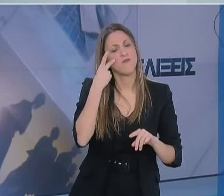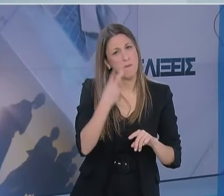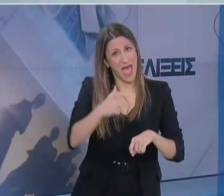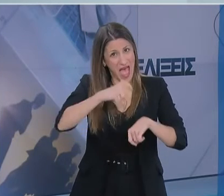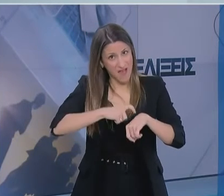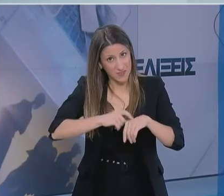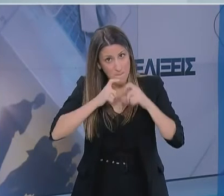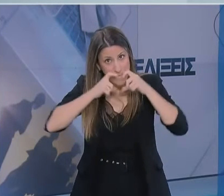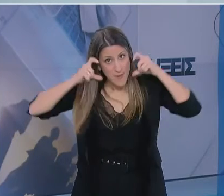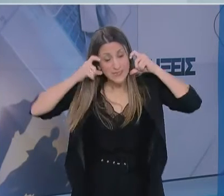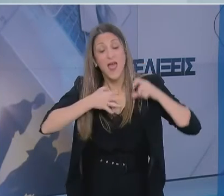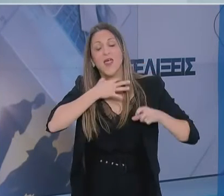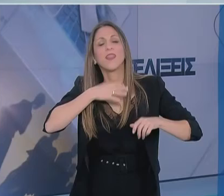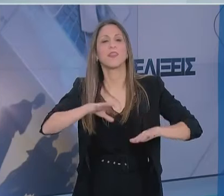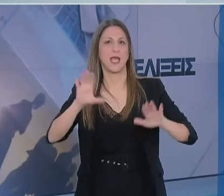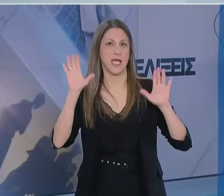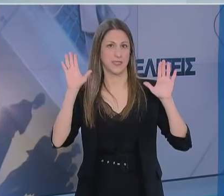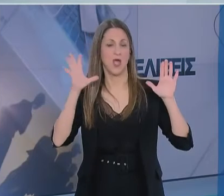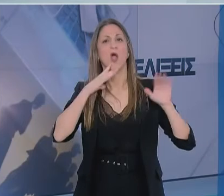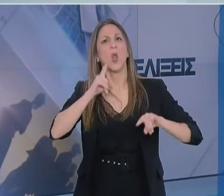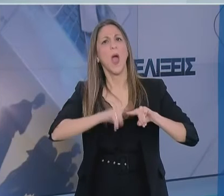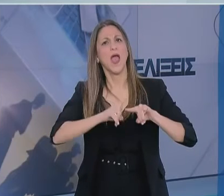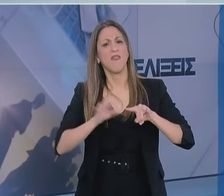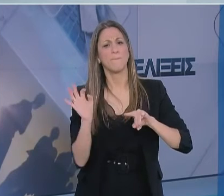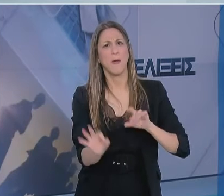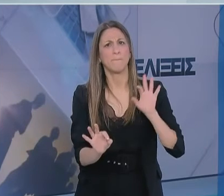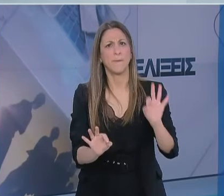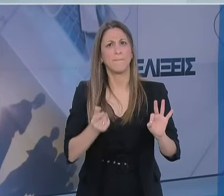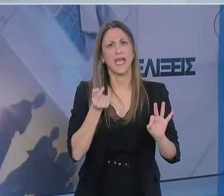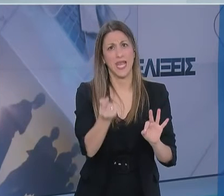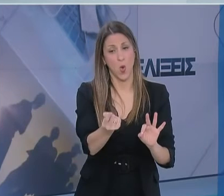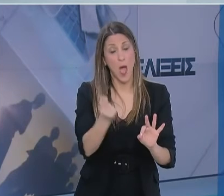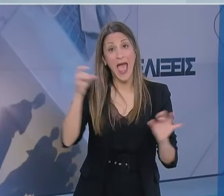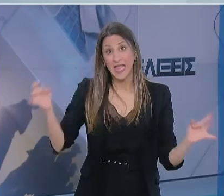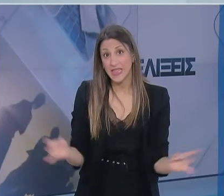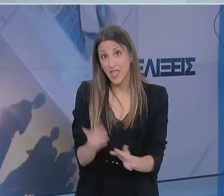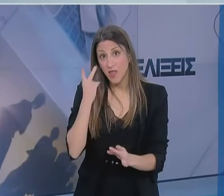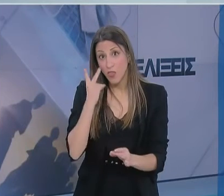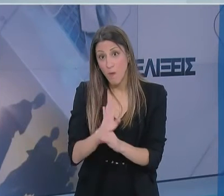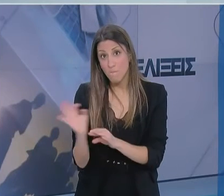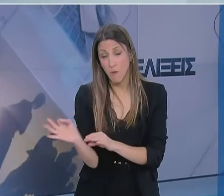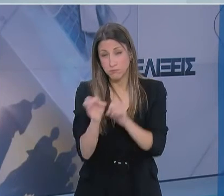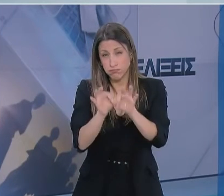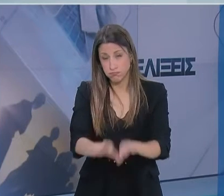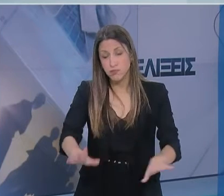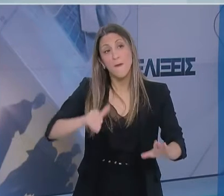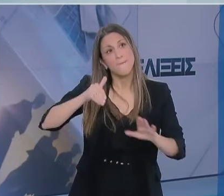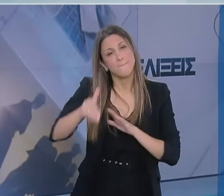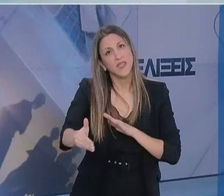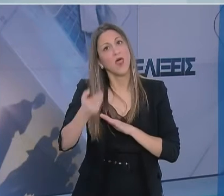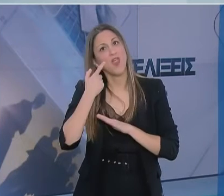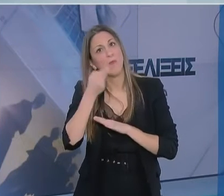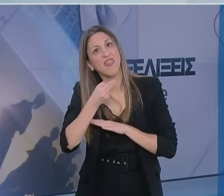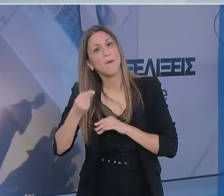Όπως για όλα τα μέτρα προφύλαξης, θα επανατοποθετηθούμε και για τη χρήση μάσκας από το γενικό πληθυσμό, εάν αυτό κριθεί απαραίτητο,